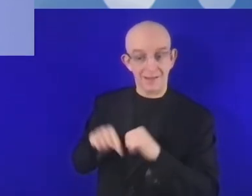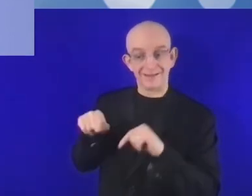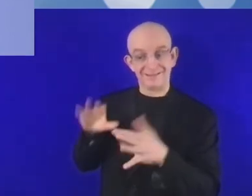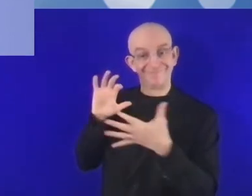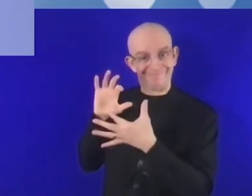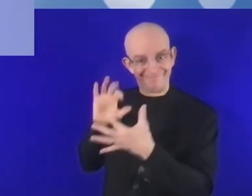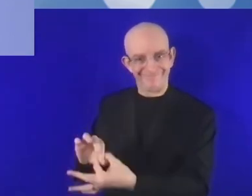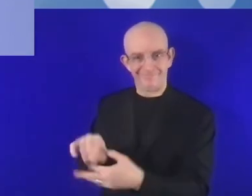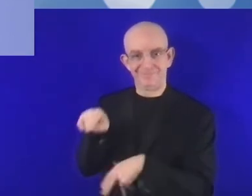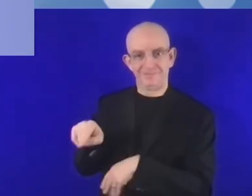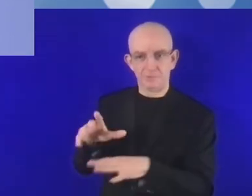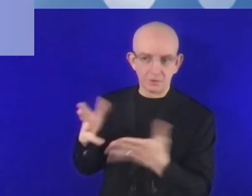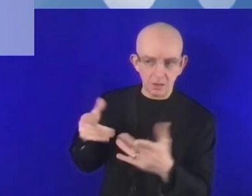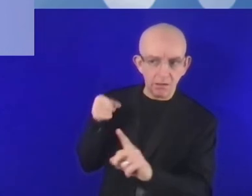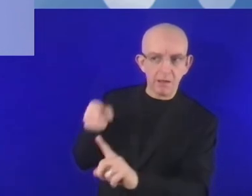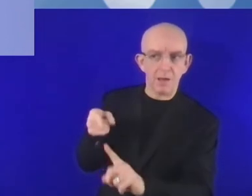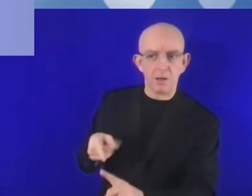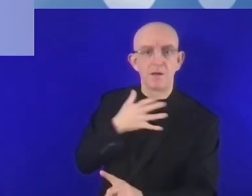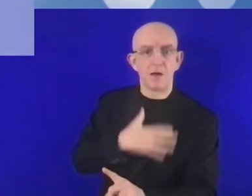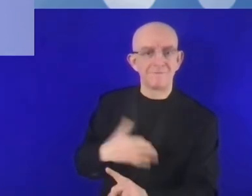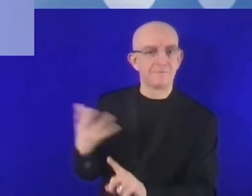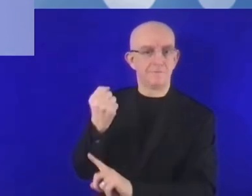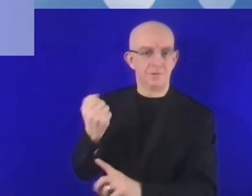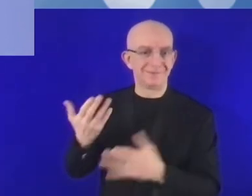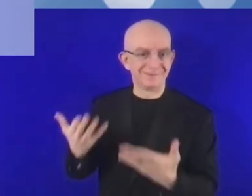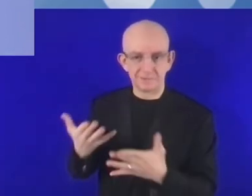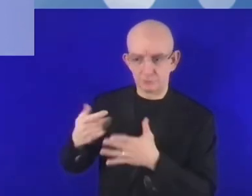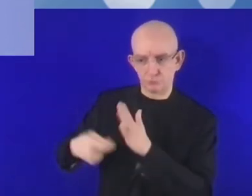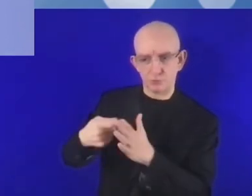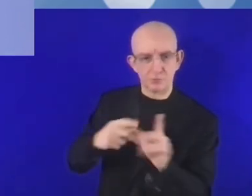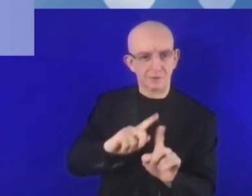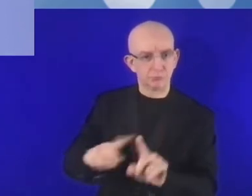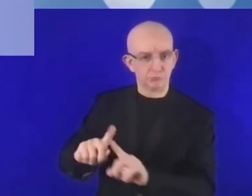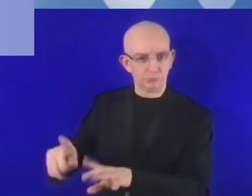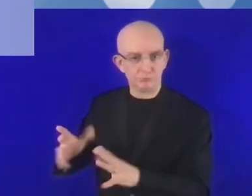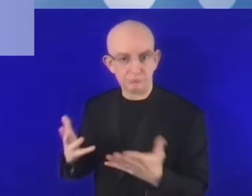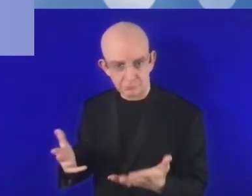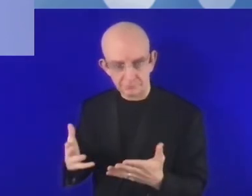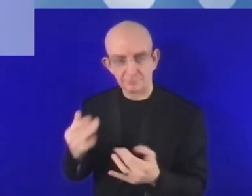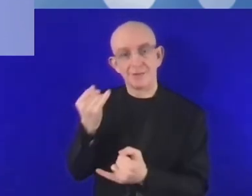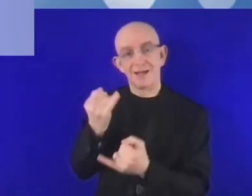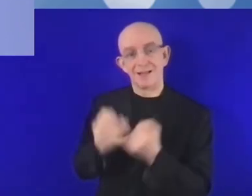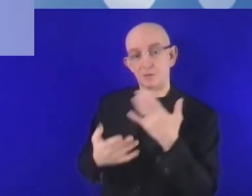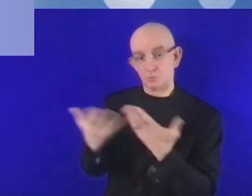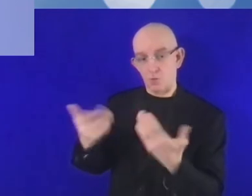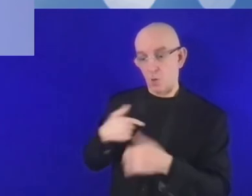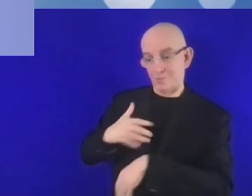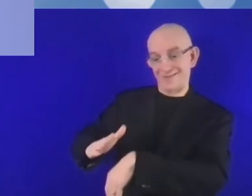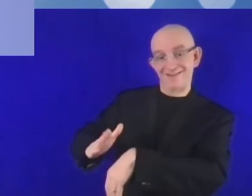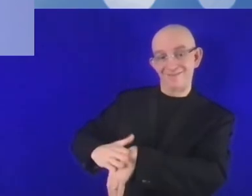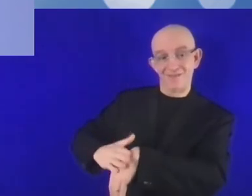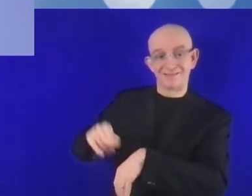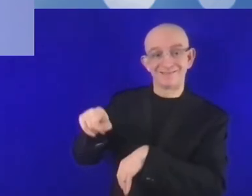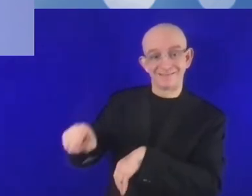oferujemy również wsparcie techniczne, tak aby odpowiednio przygotować